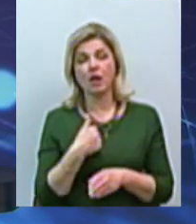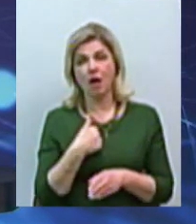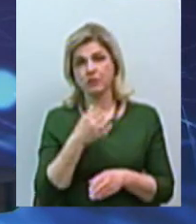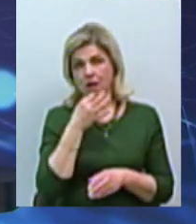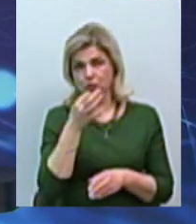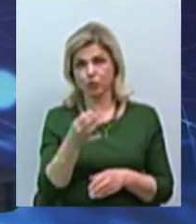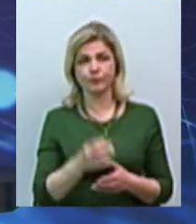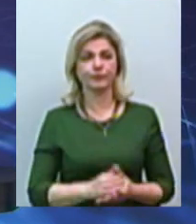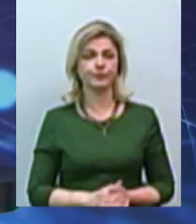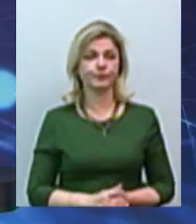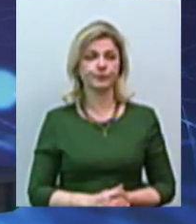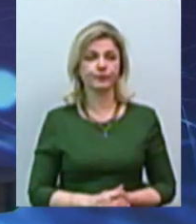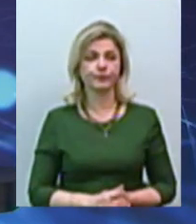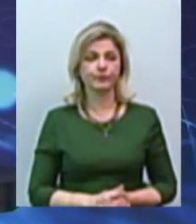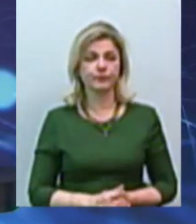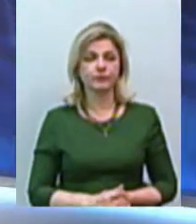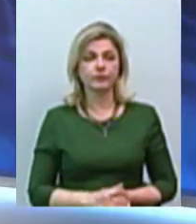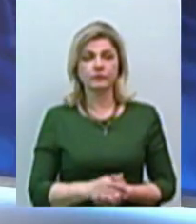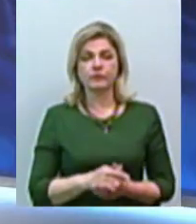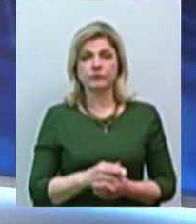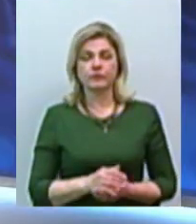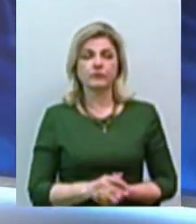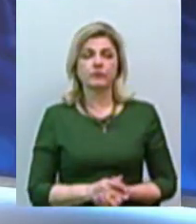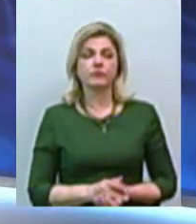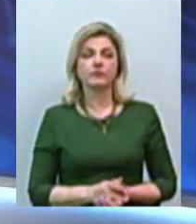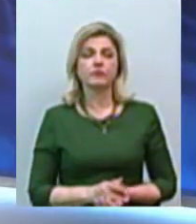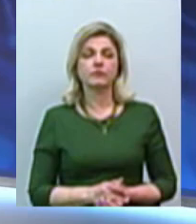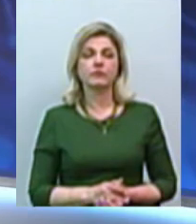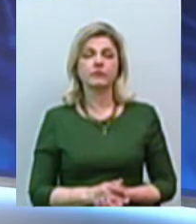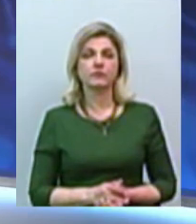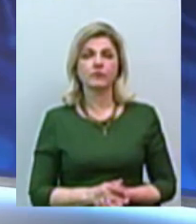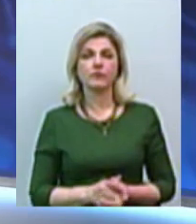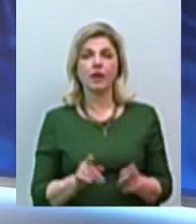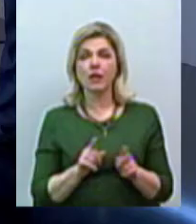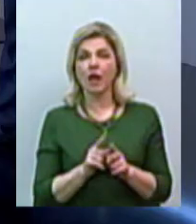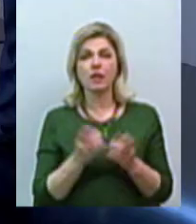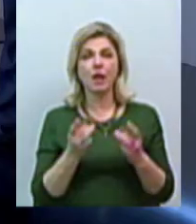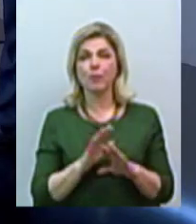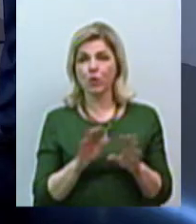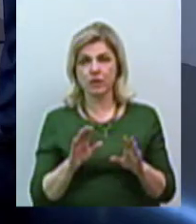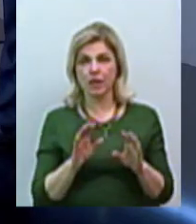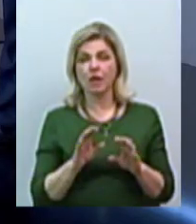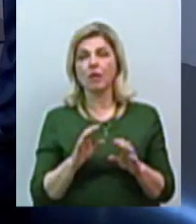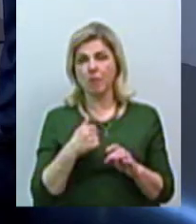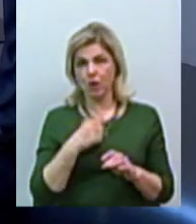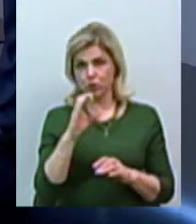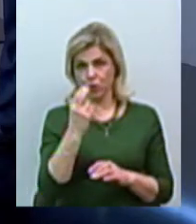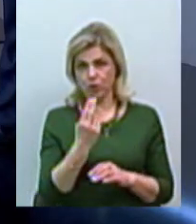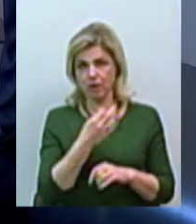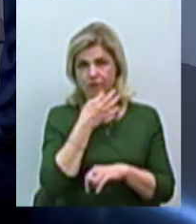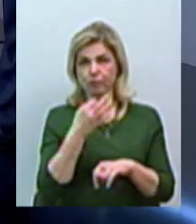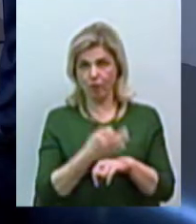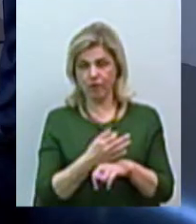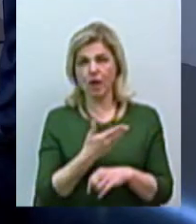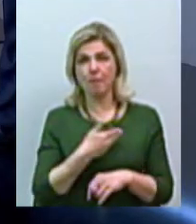що, вважаючи наш такий непростий статус, ми ще соціально відповідальні. Тобто, ми маємо